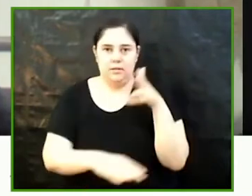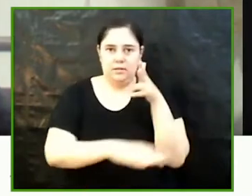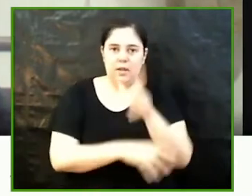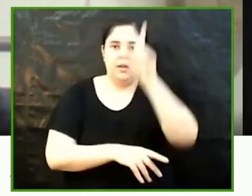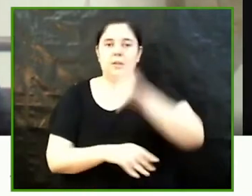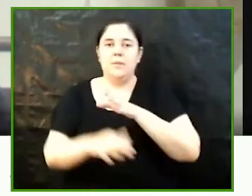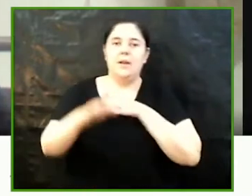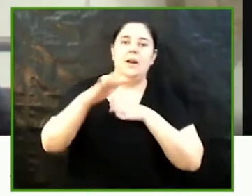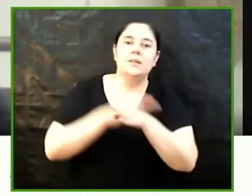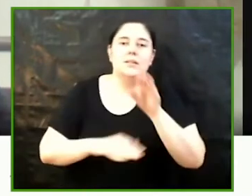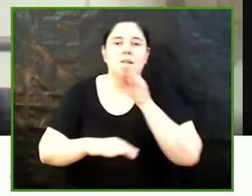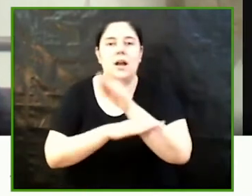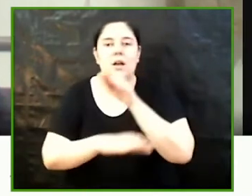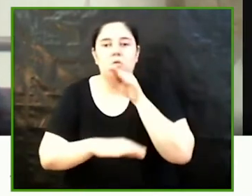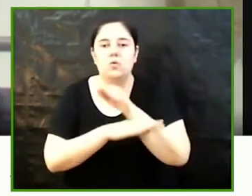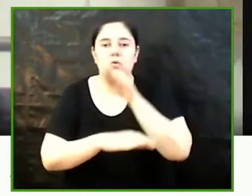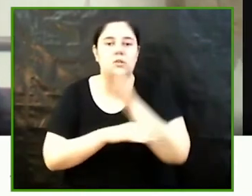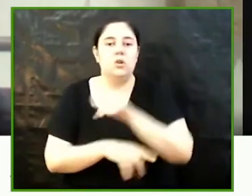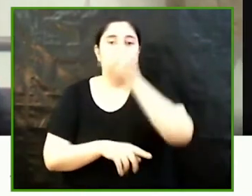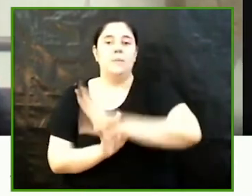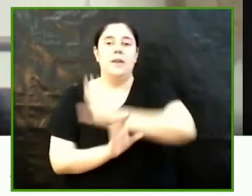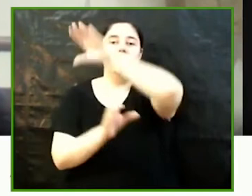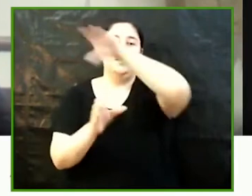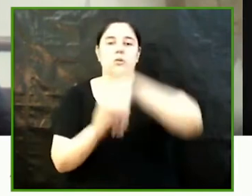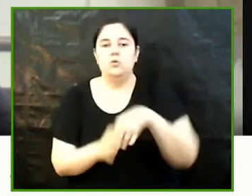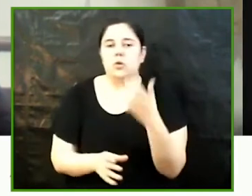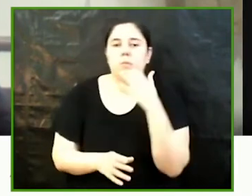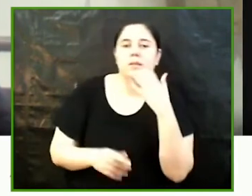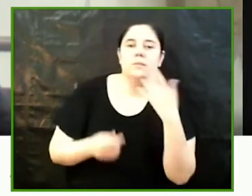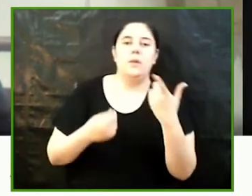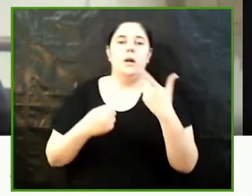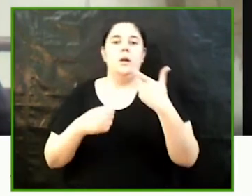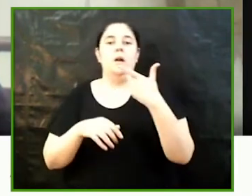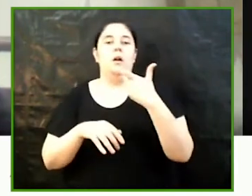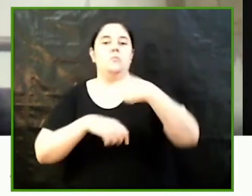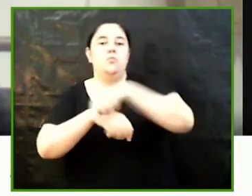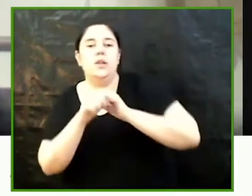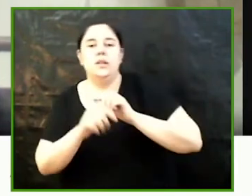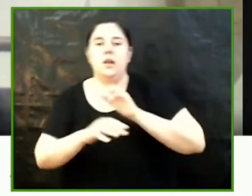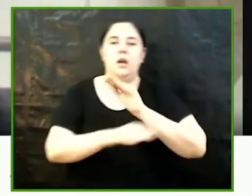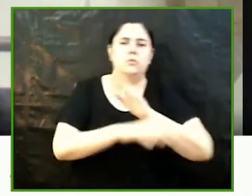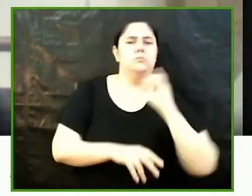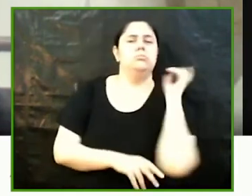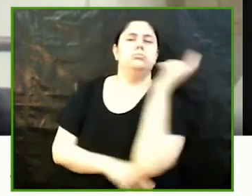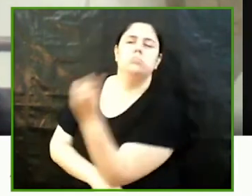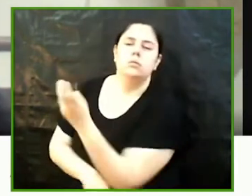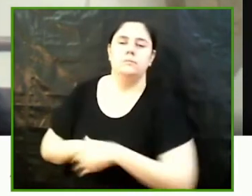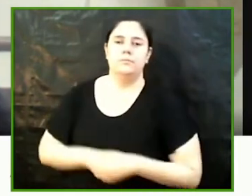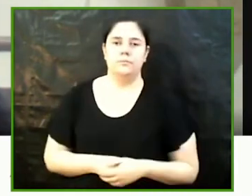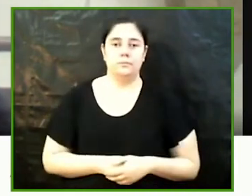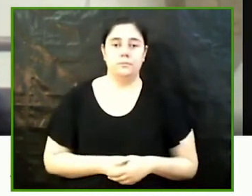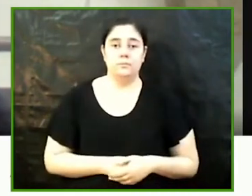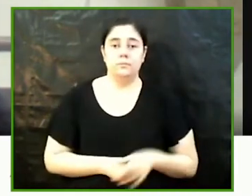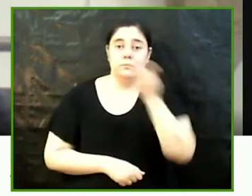i a la política un treball digne i l'inclusió en la política entre d'altres i entre altres esferes de la vida social eren dones que